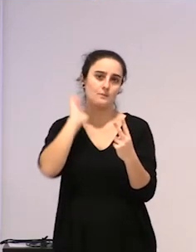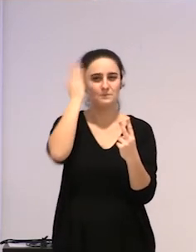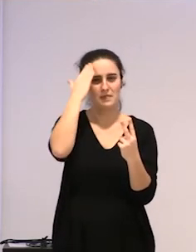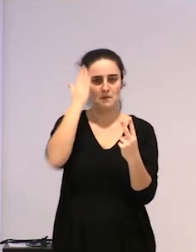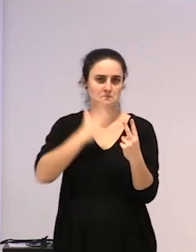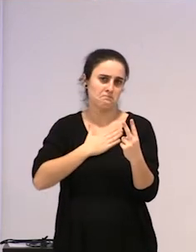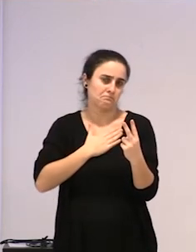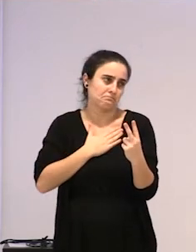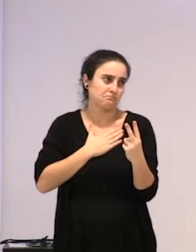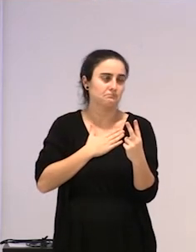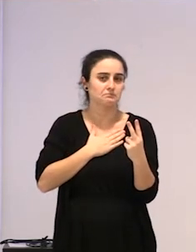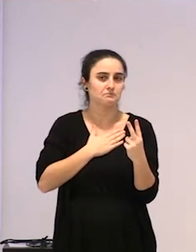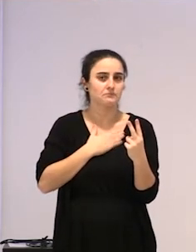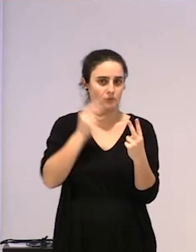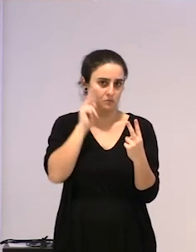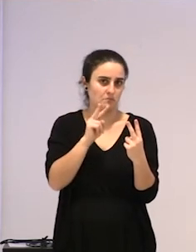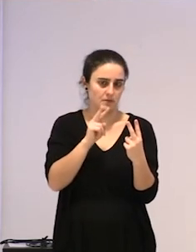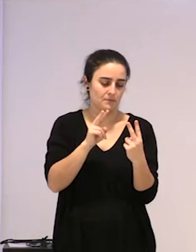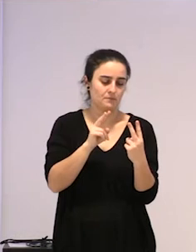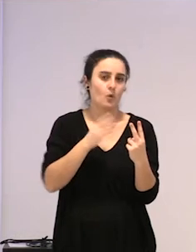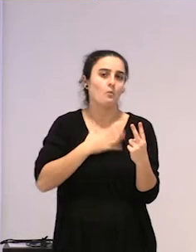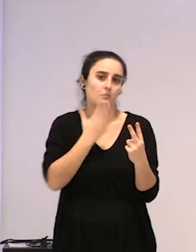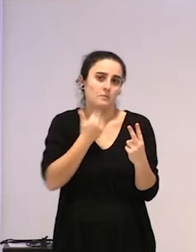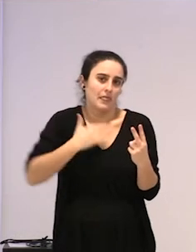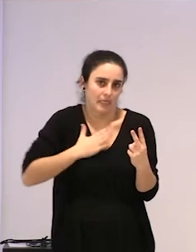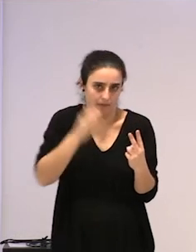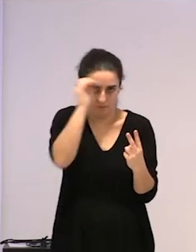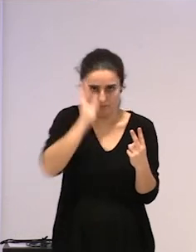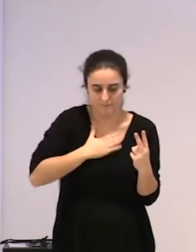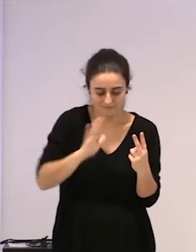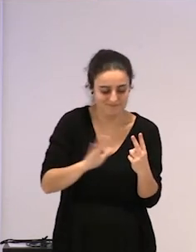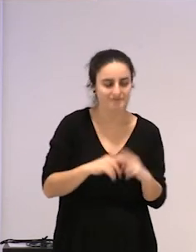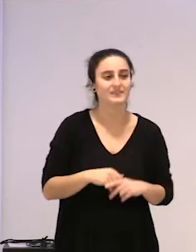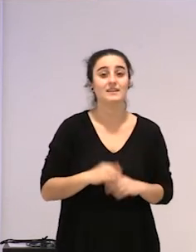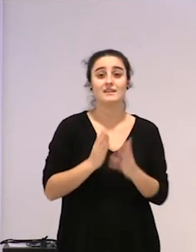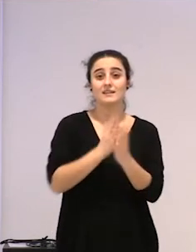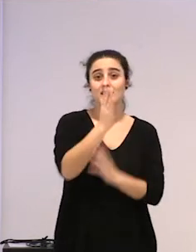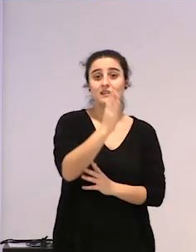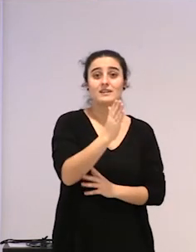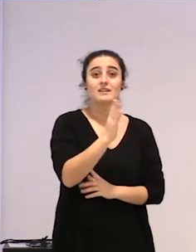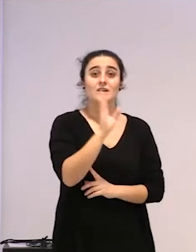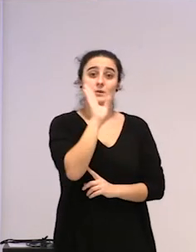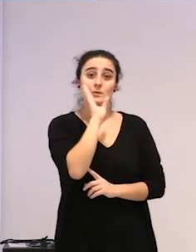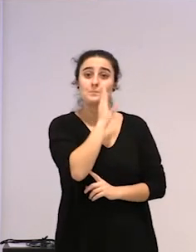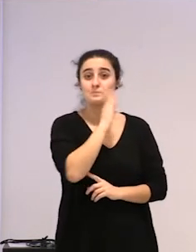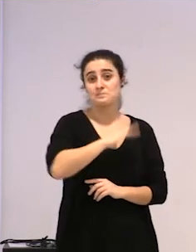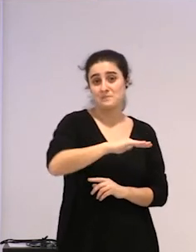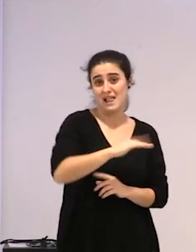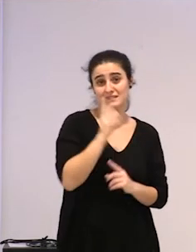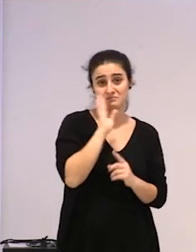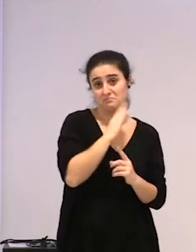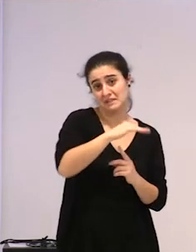direla, ba, ikusi dut, ez, edo hori iruitu zaita. Eta alde batetik daude, amatxarrak ditu ditu dana,